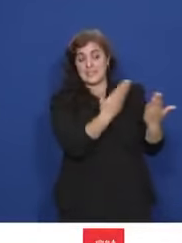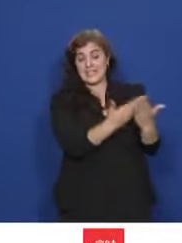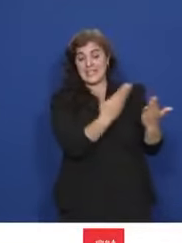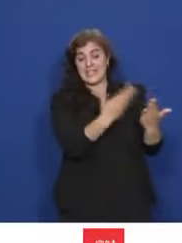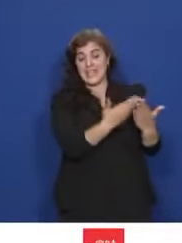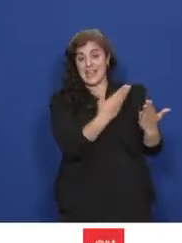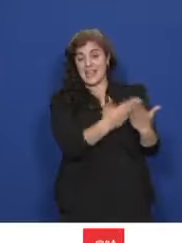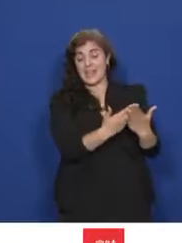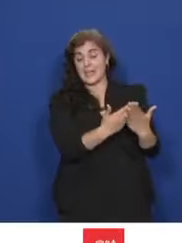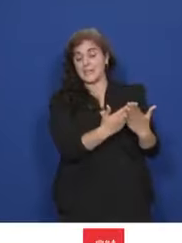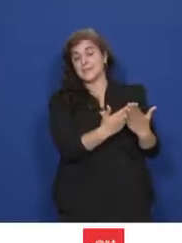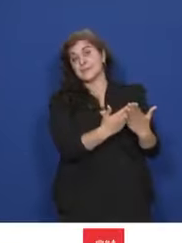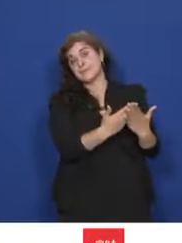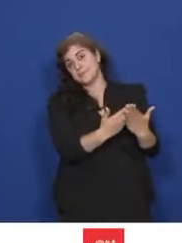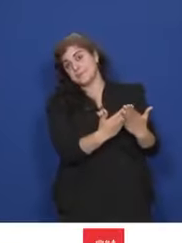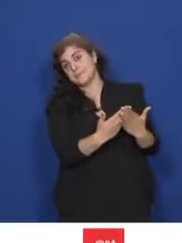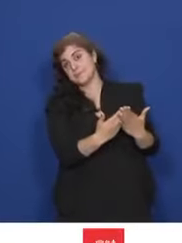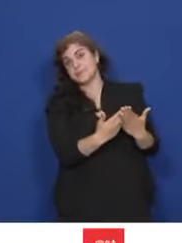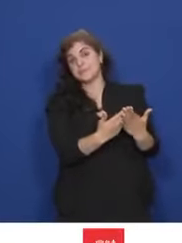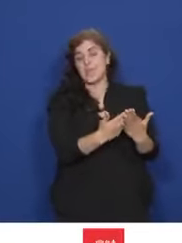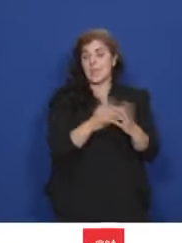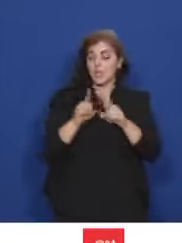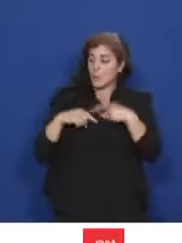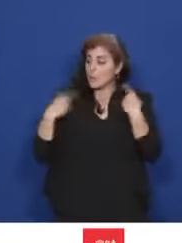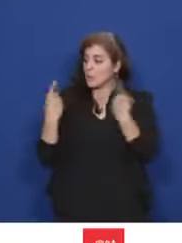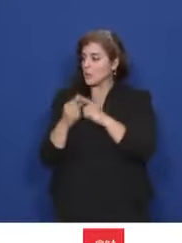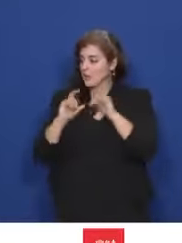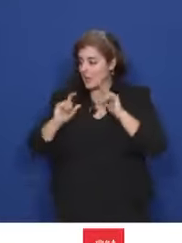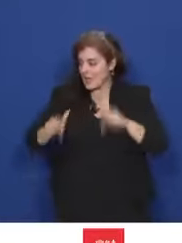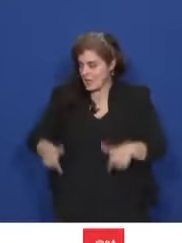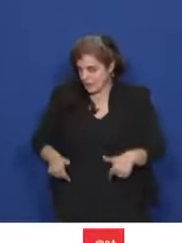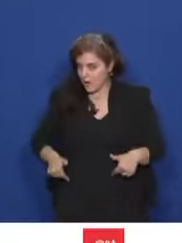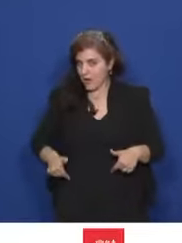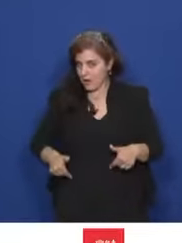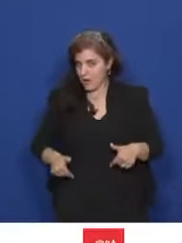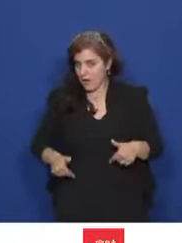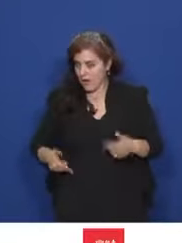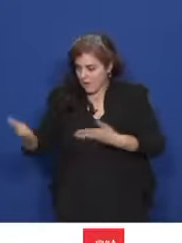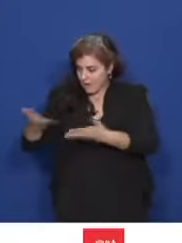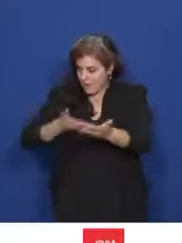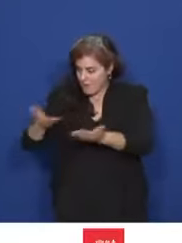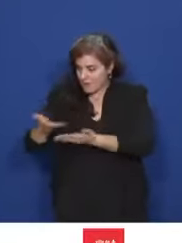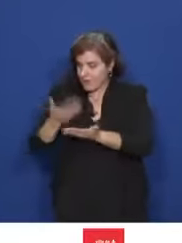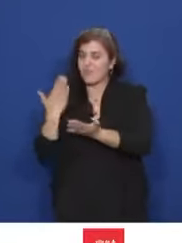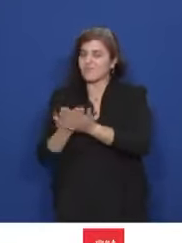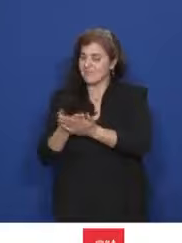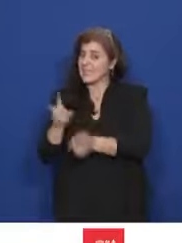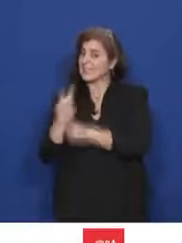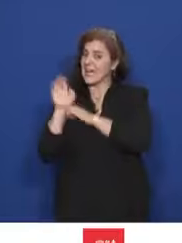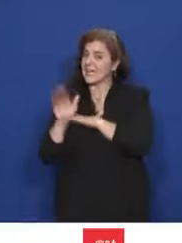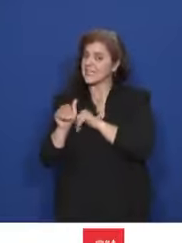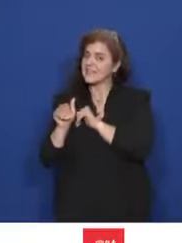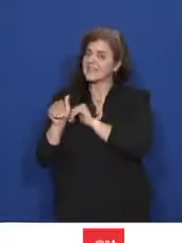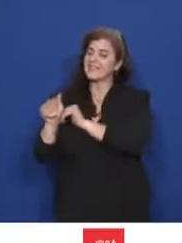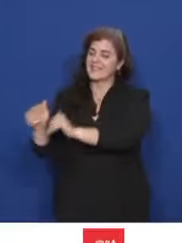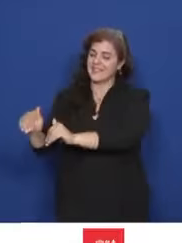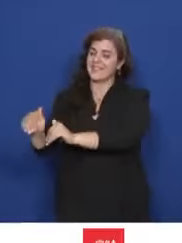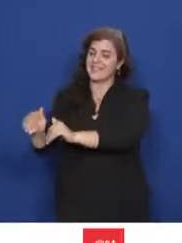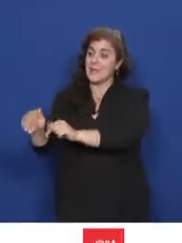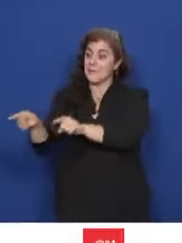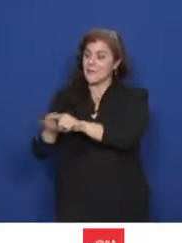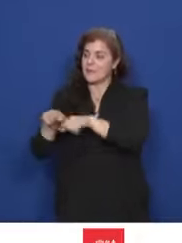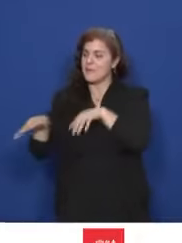ce qui s'est passé dans ce conseil d'école, puisse effectivement perdurer. Et aussi dans sa méthode,